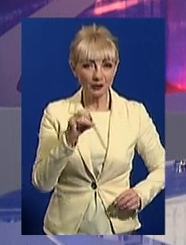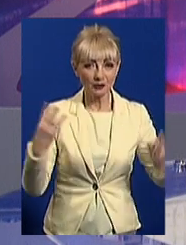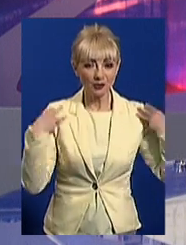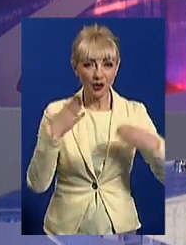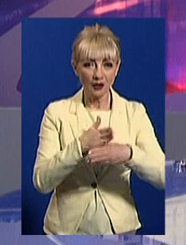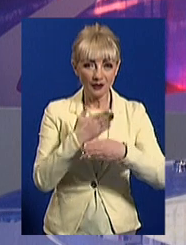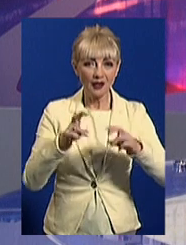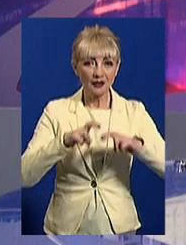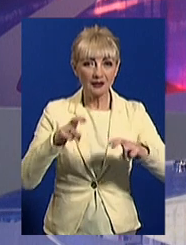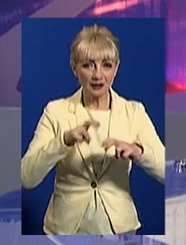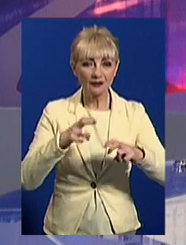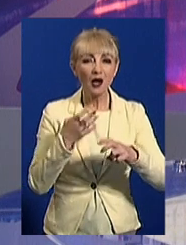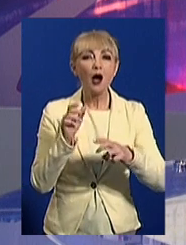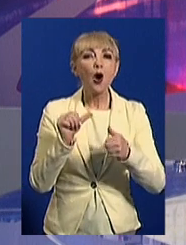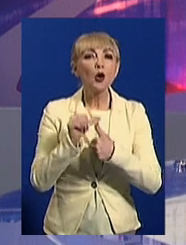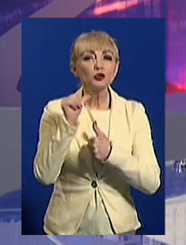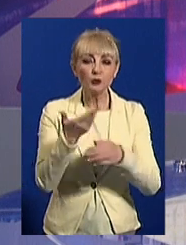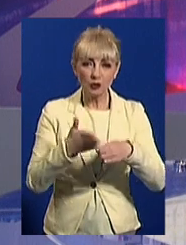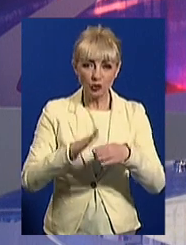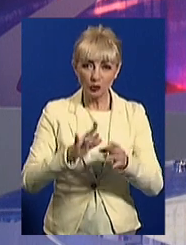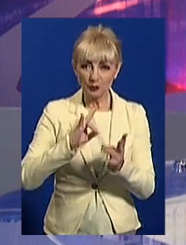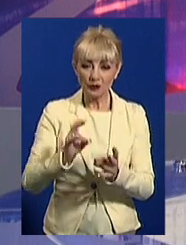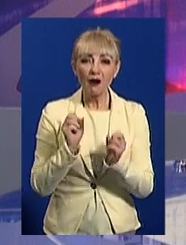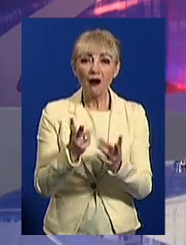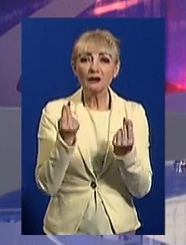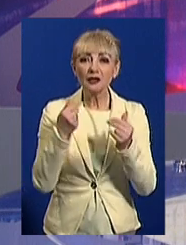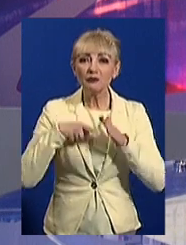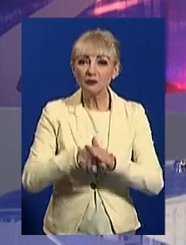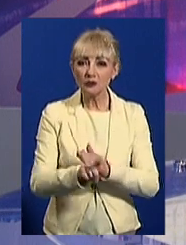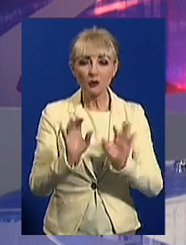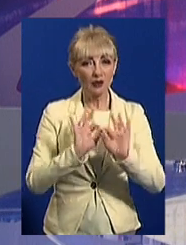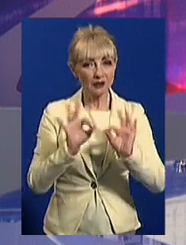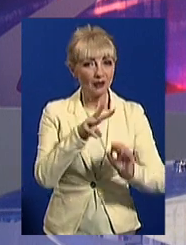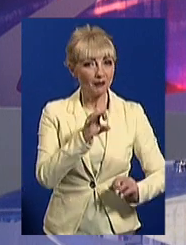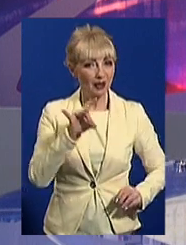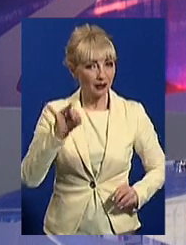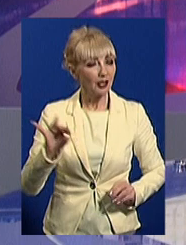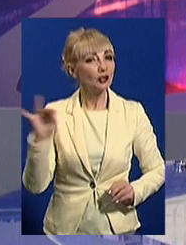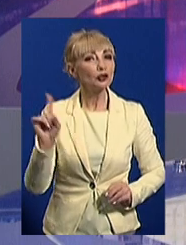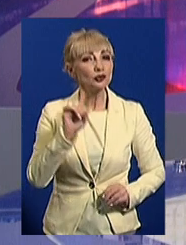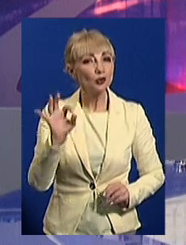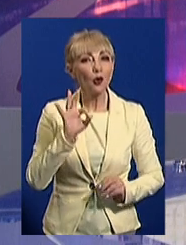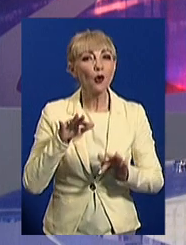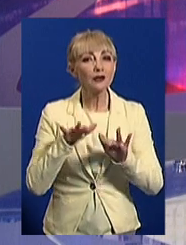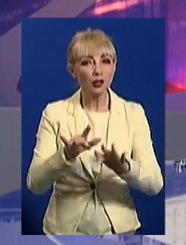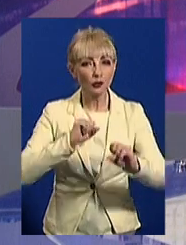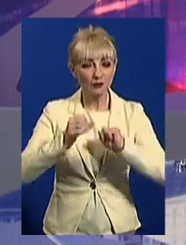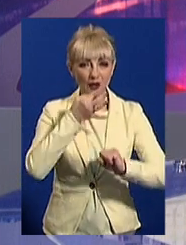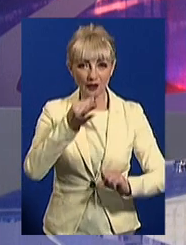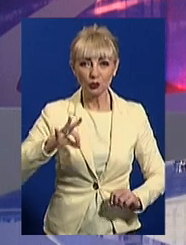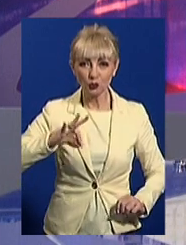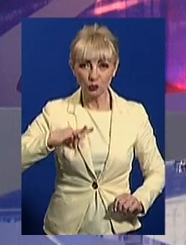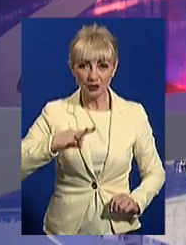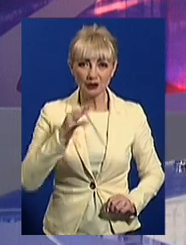начальник відділу розслідування особливо тяжких злочинів. Як тарифи у метро, коментують у мерії, та що про дії посадовців, говорять юристи.